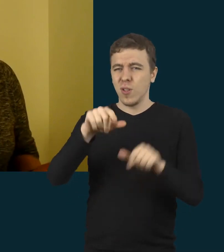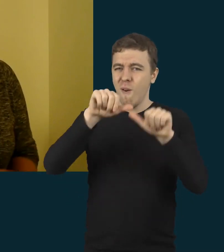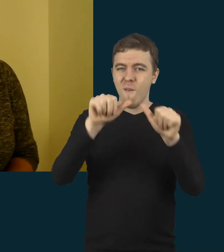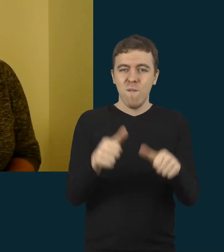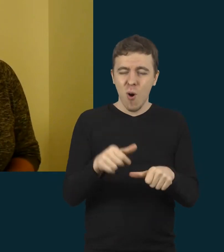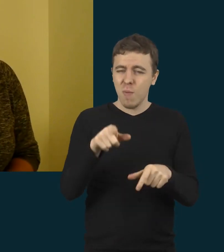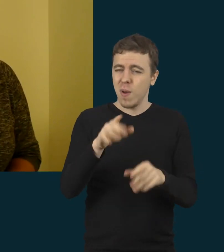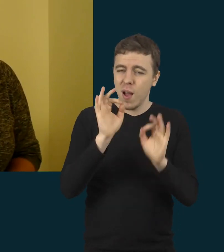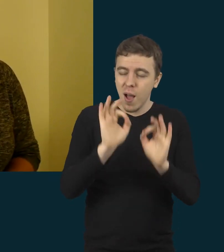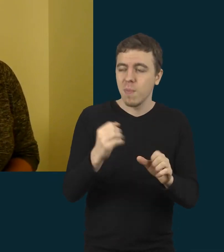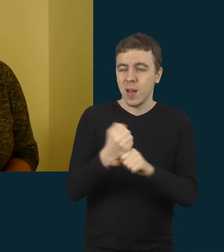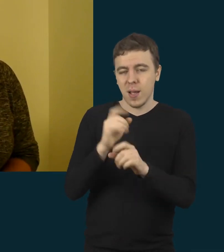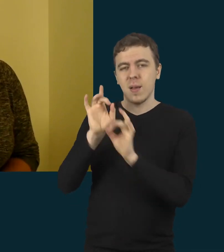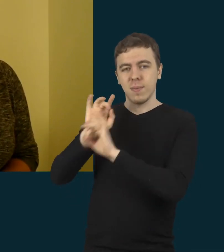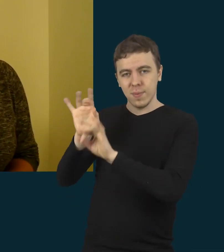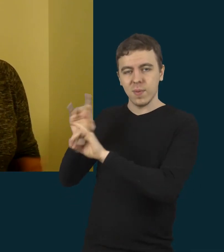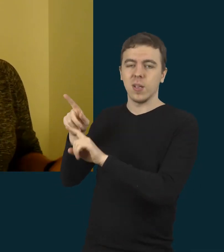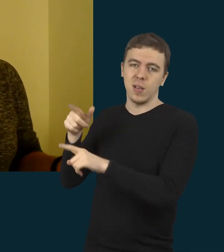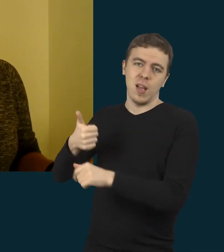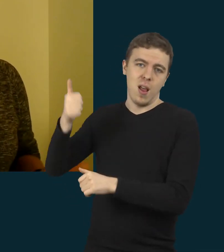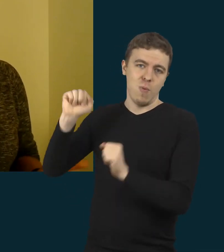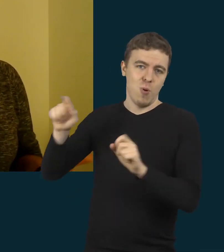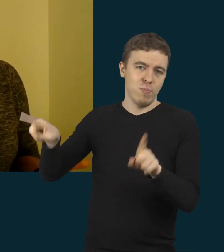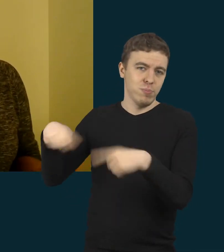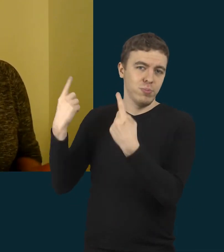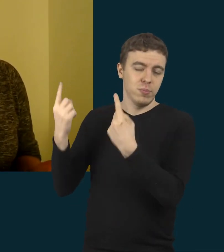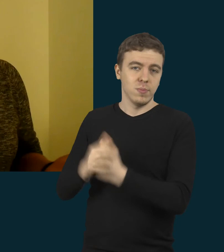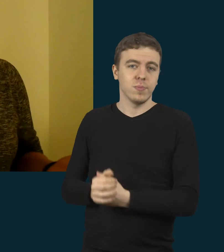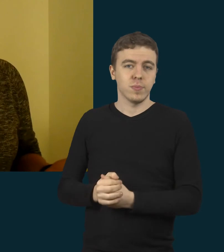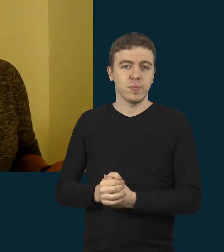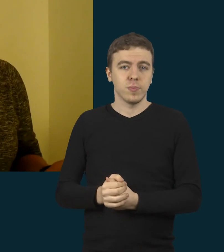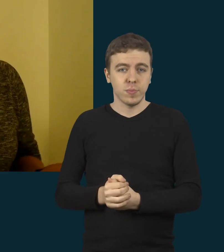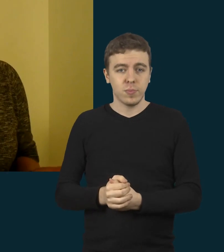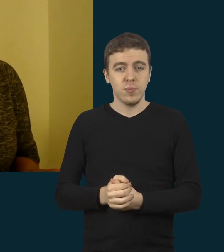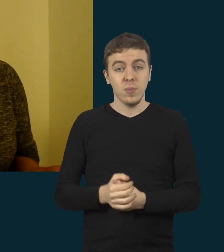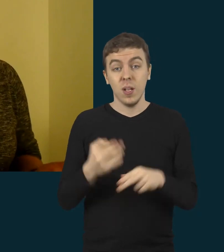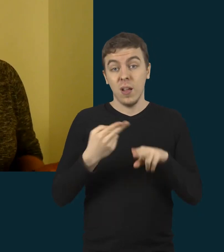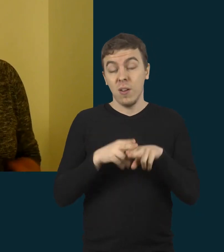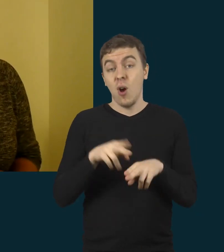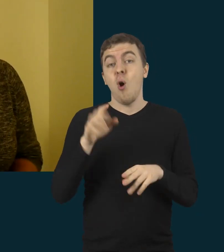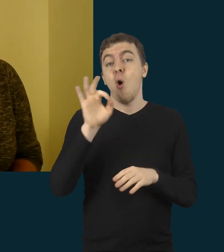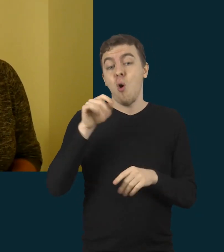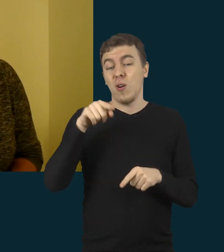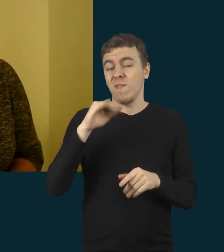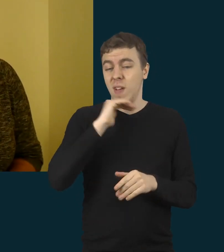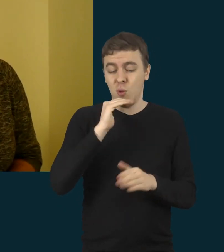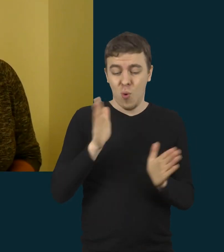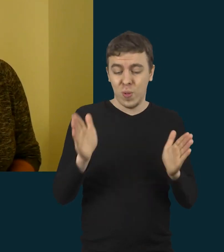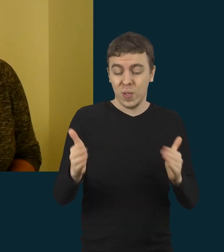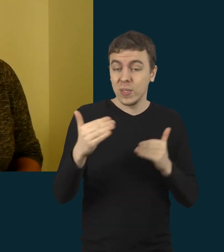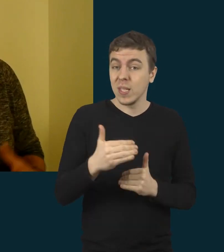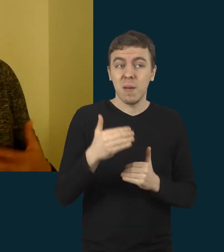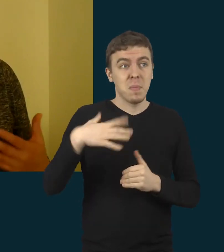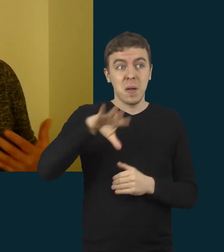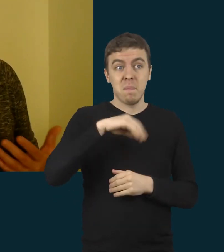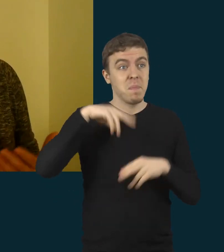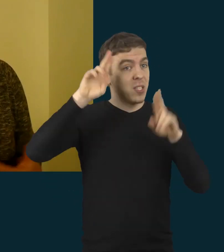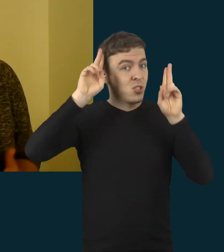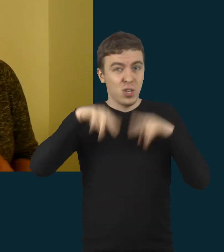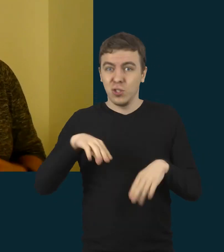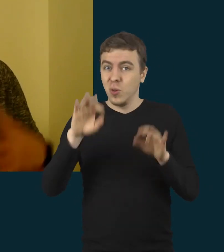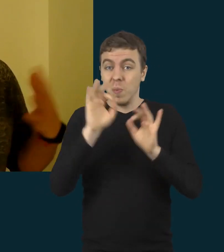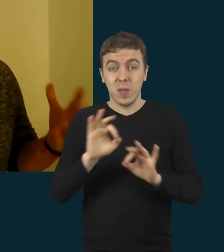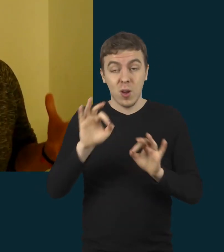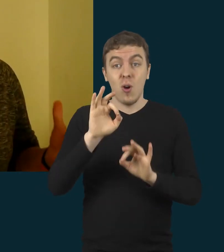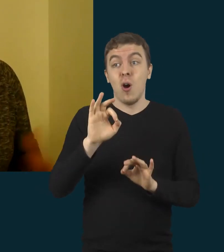sukurtas modelis. Galbūt mes nežinom apie tai. Jeigu kažkas atsirastų, tai aišku, būtų labai įdomu susitikti ir galbūt